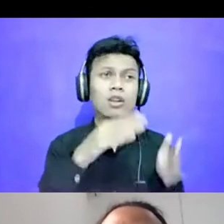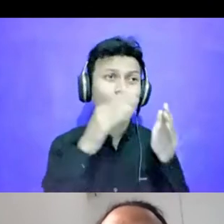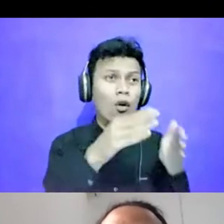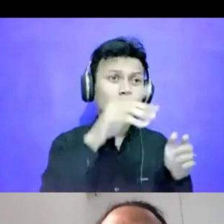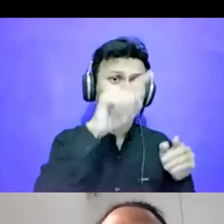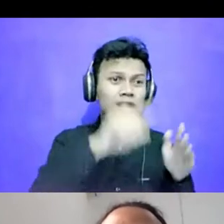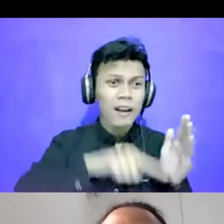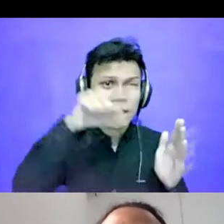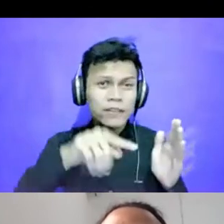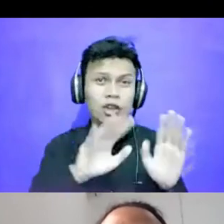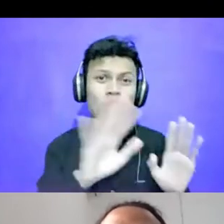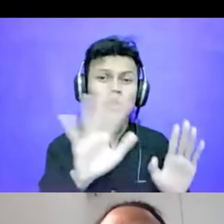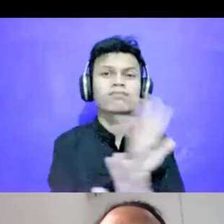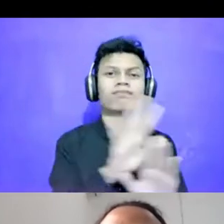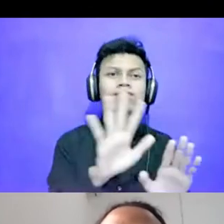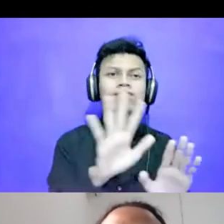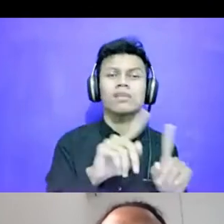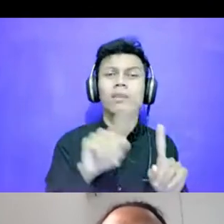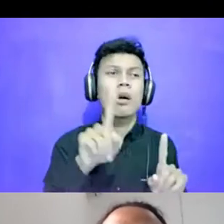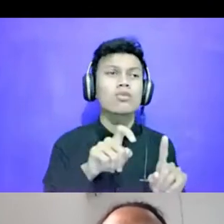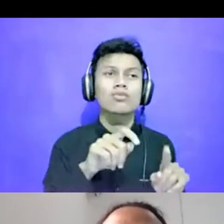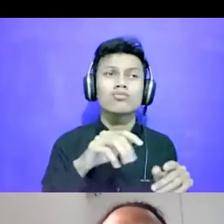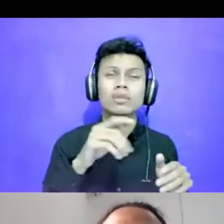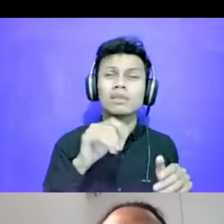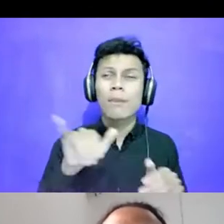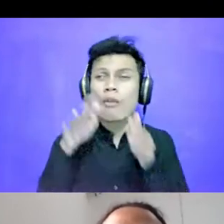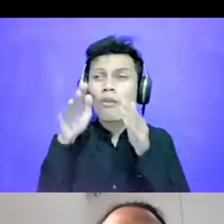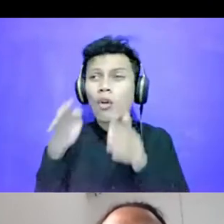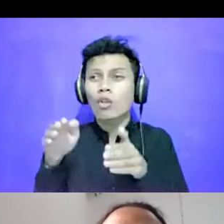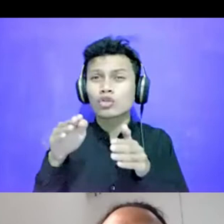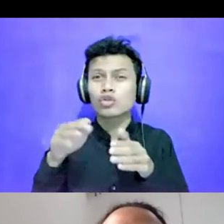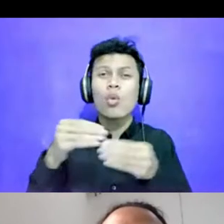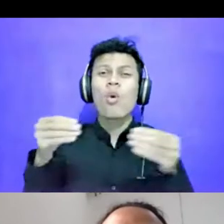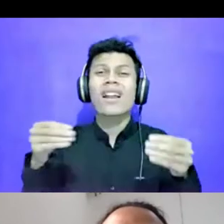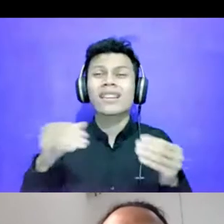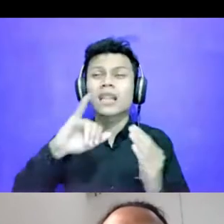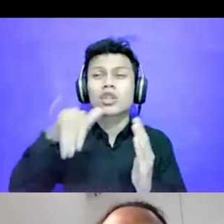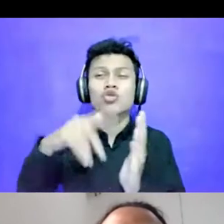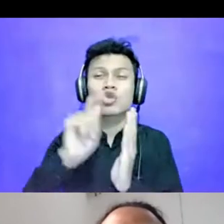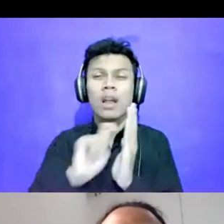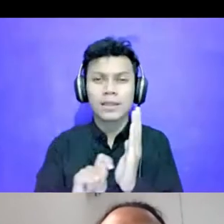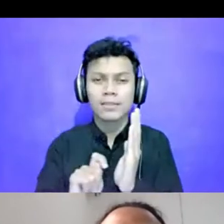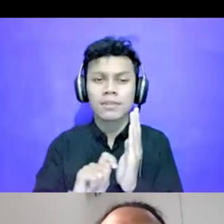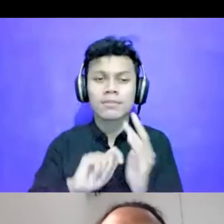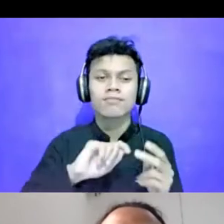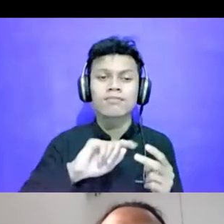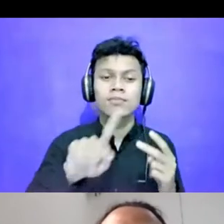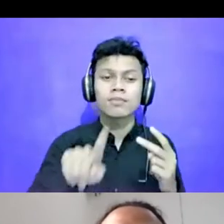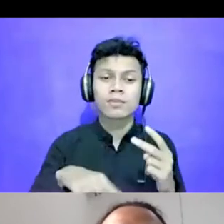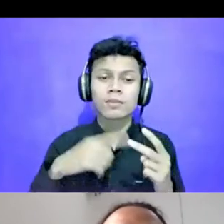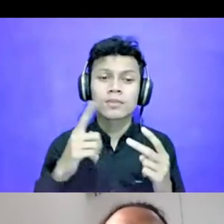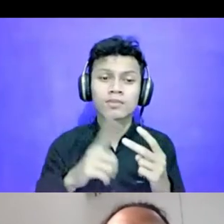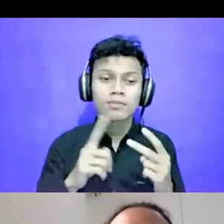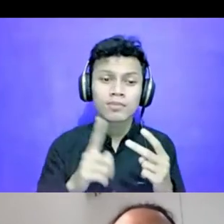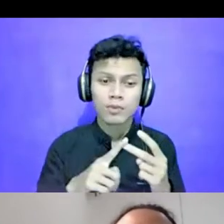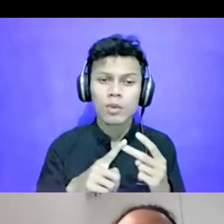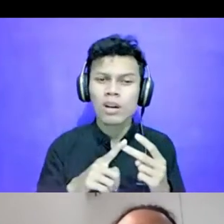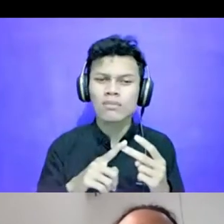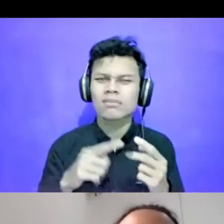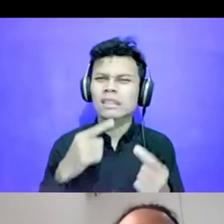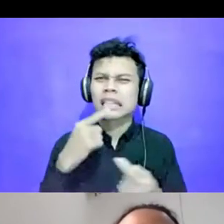Sehingga Lupa Pada Kualitas Jurnalisme Yang Kedua Adalah Tidak Interaktif Dan Tidak Nyambung